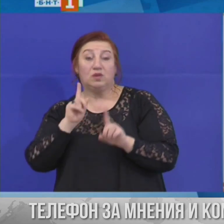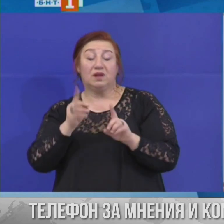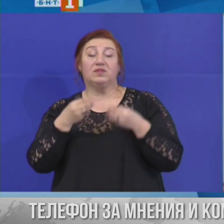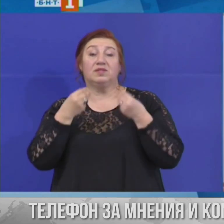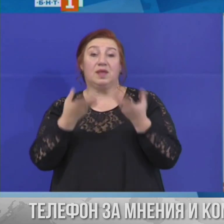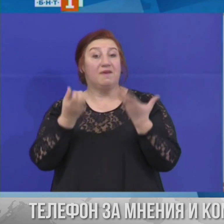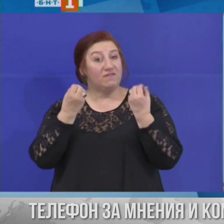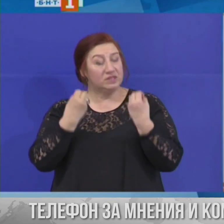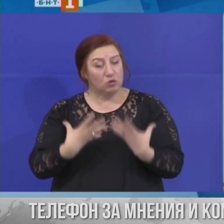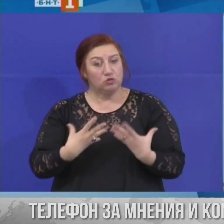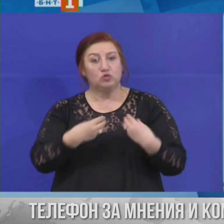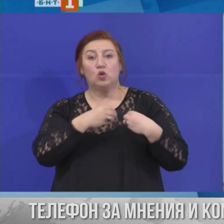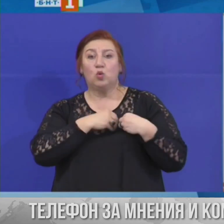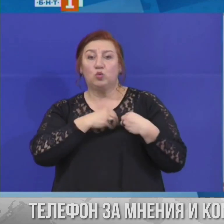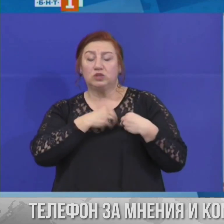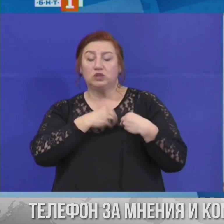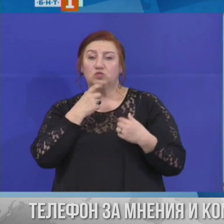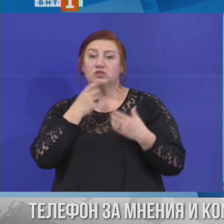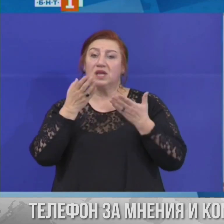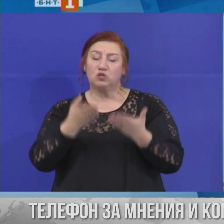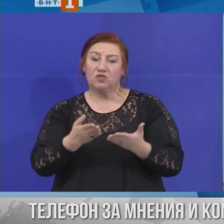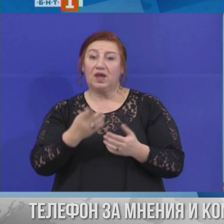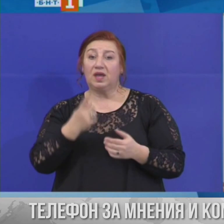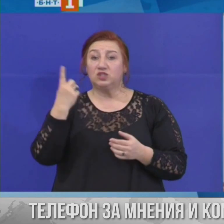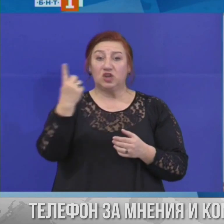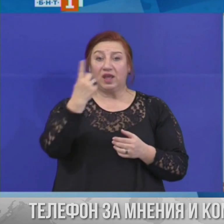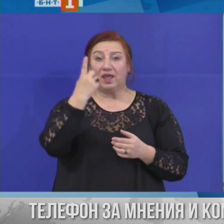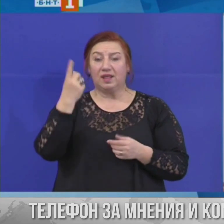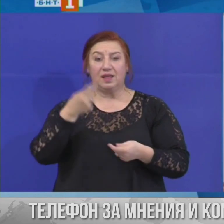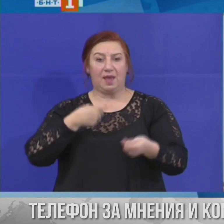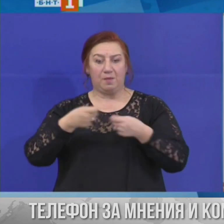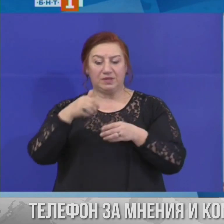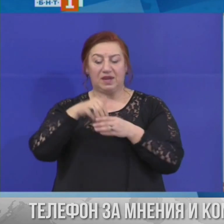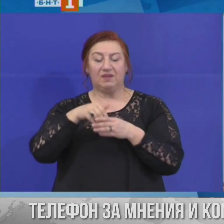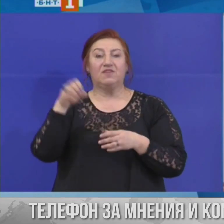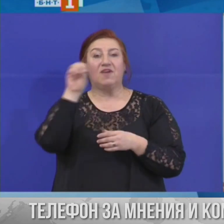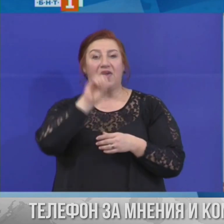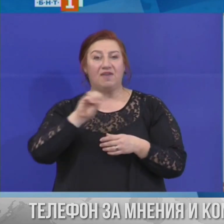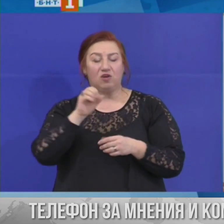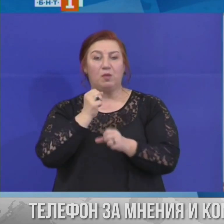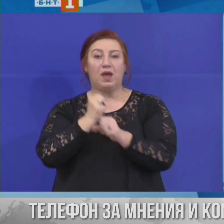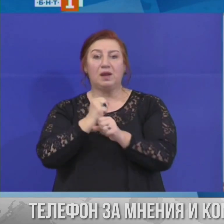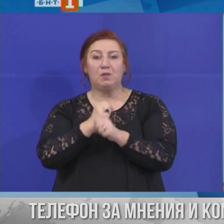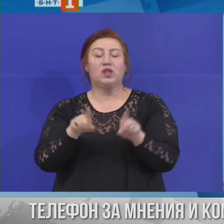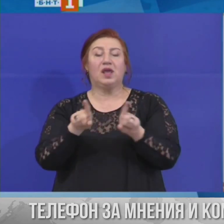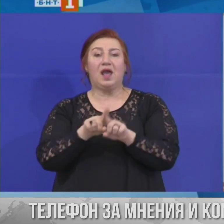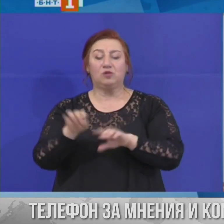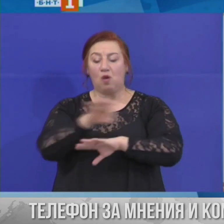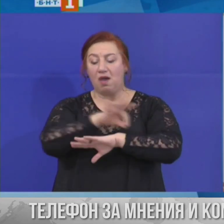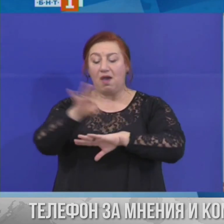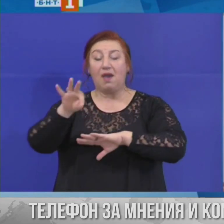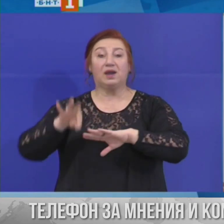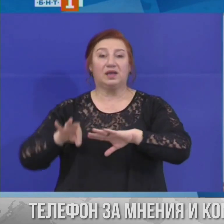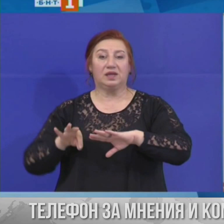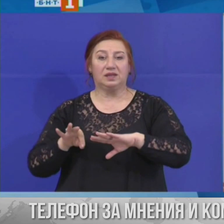възможността, усещането за това, че единия пазар в Европа функционира, така както архитектите и така